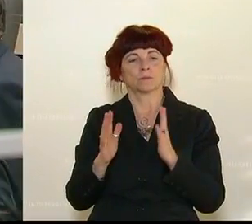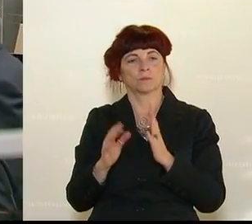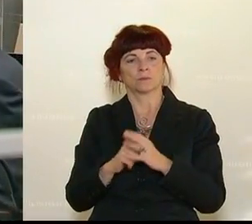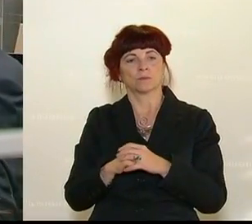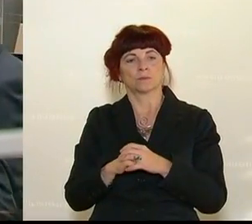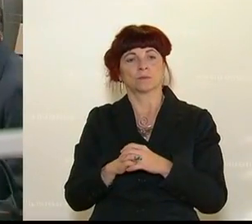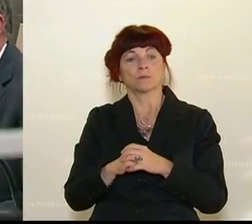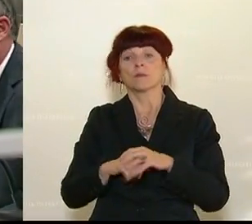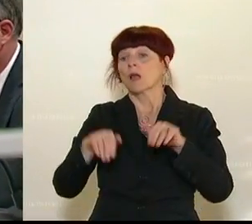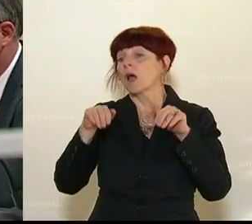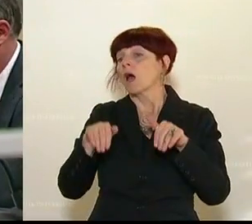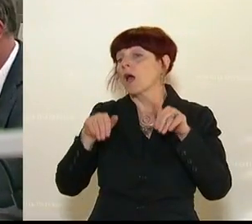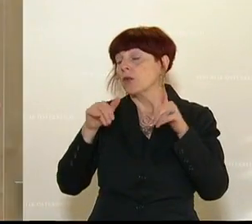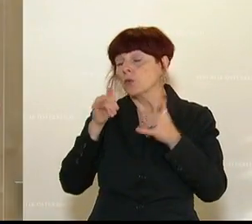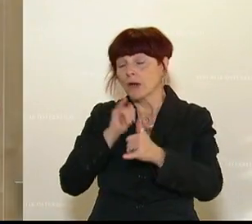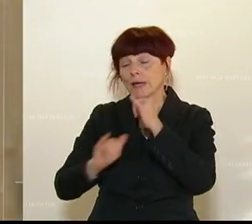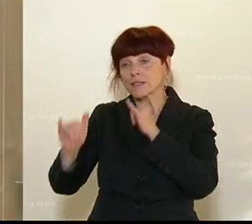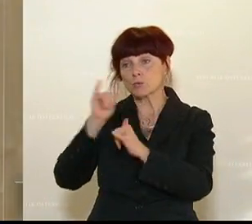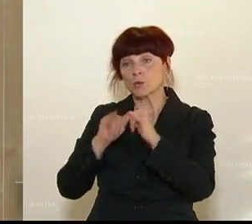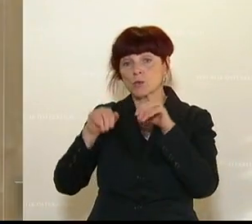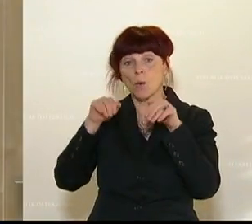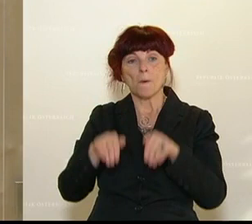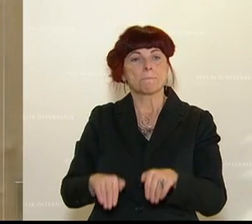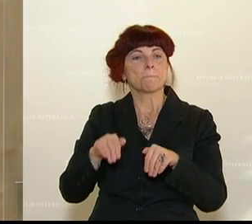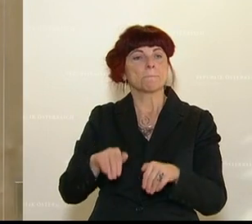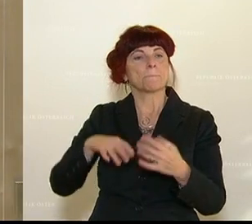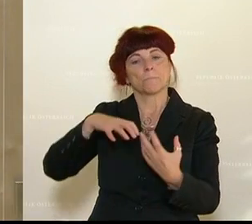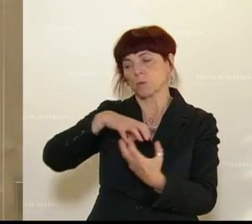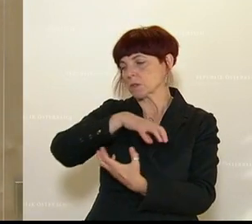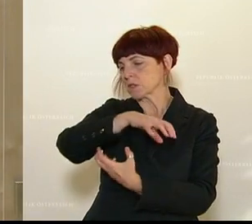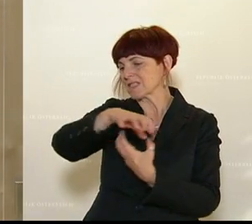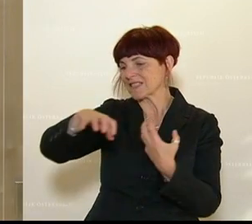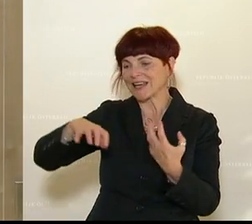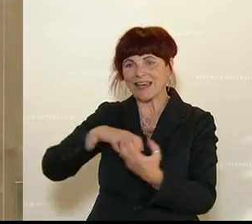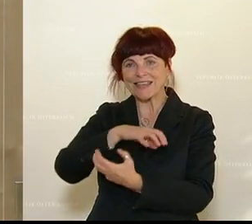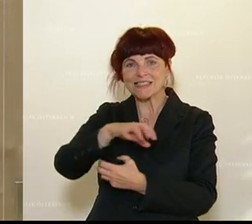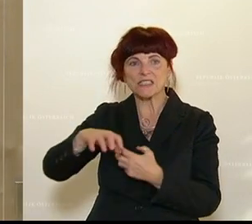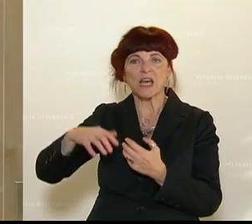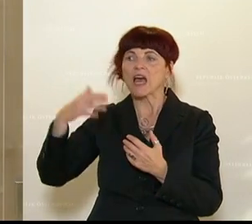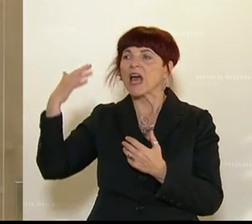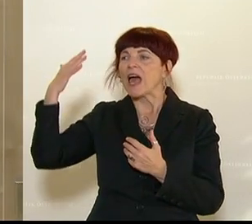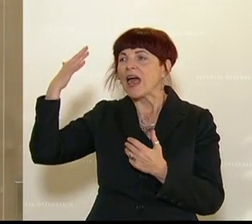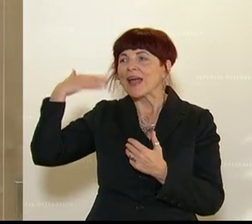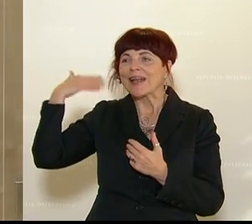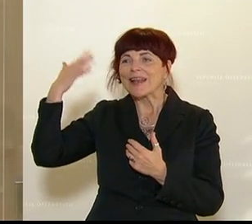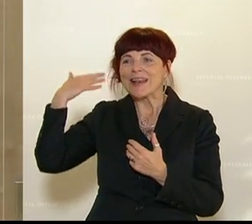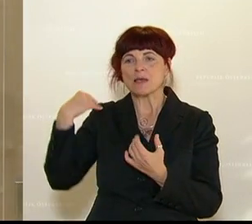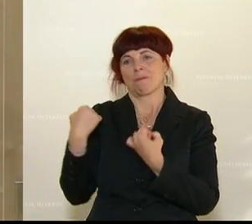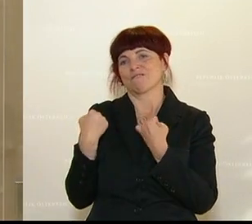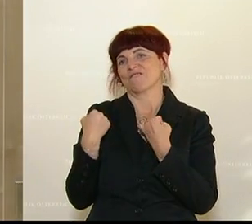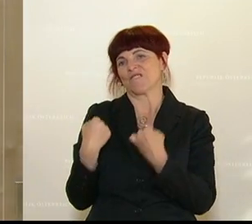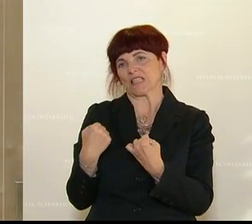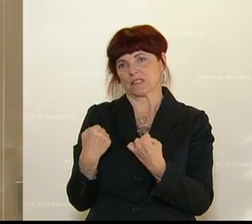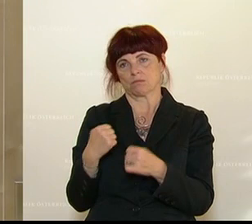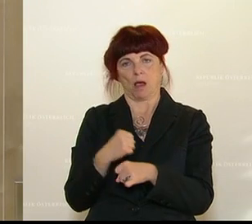Wir müssen den Tourismus Krisen- und Klimafest anlegen. Und